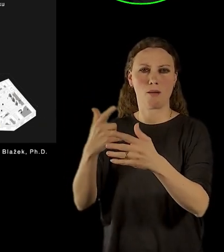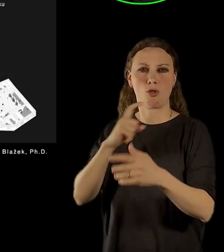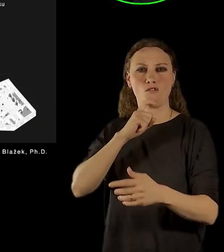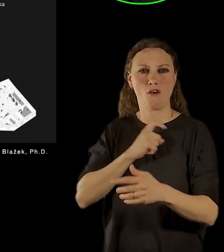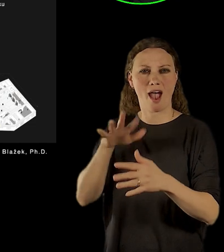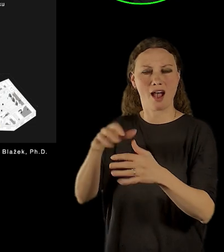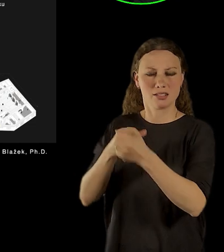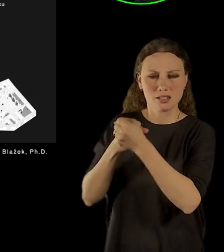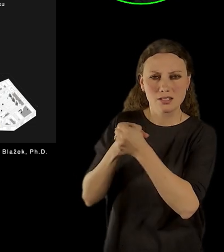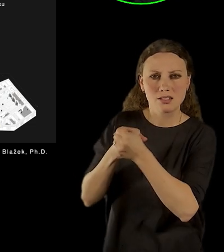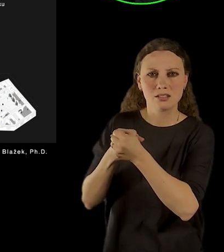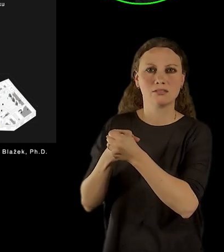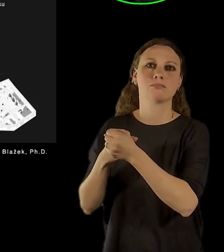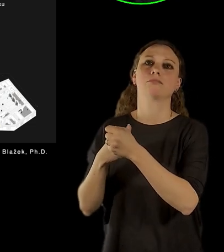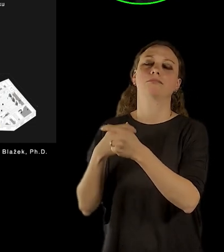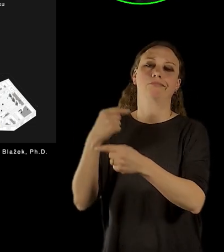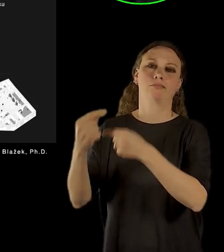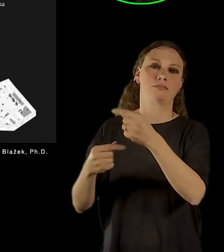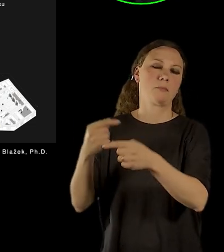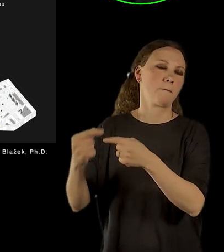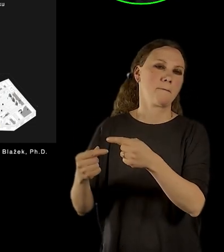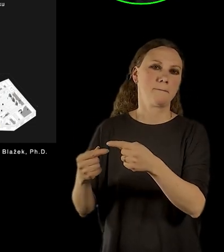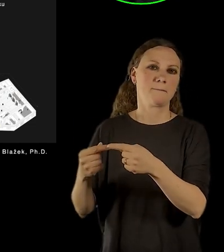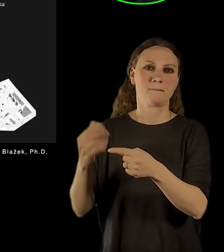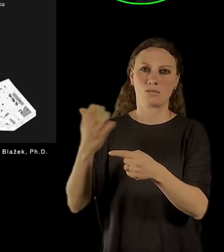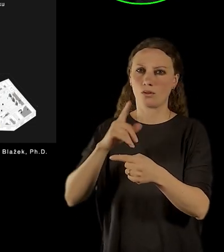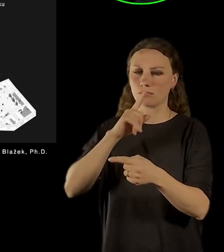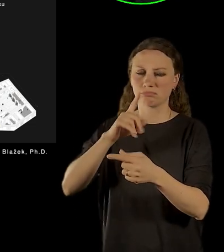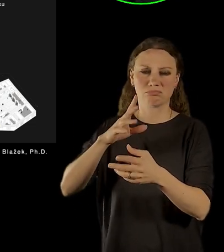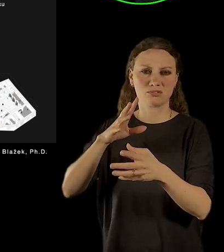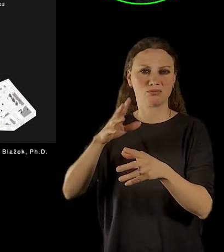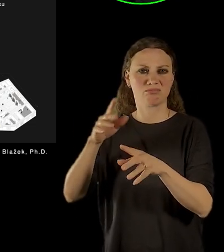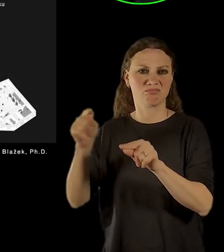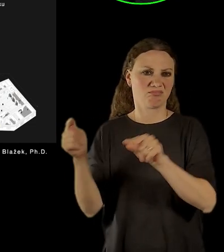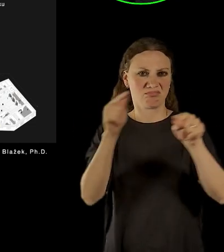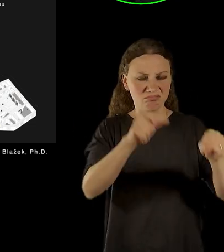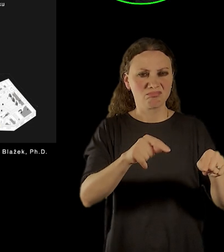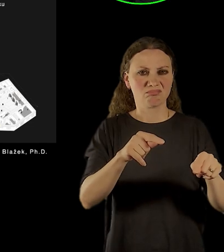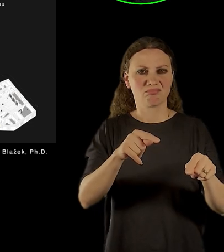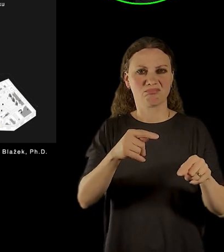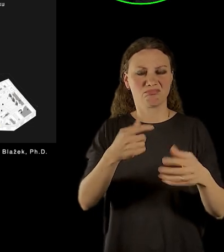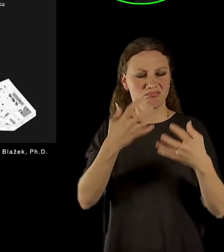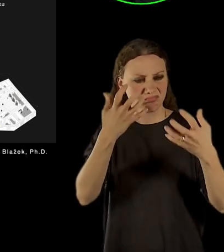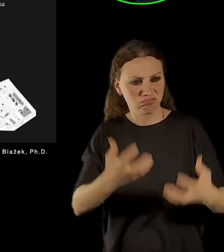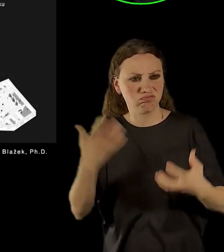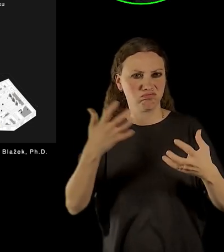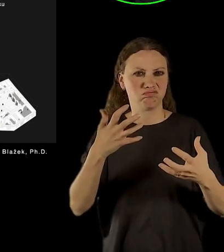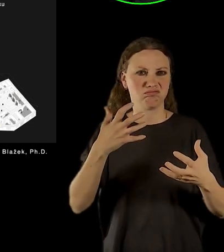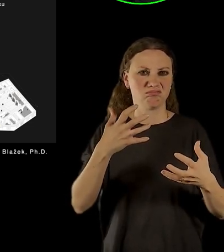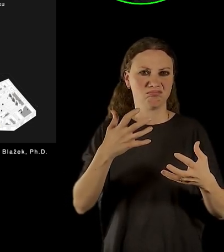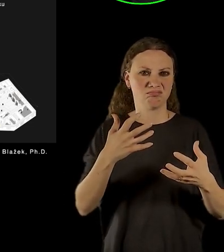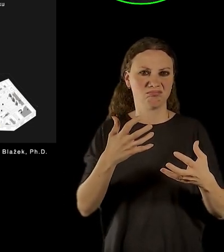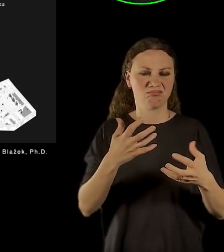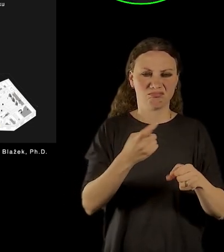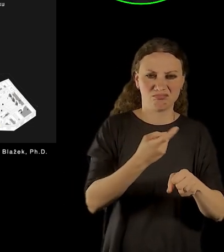tak představovala jednu z nejvíce represivních složek, která řádila už dávno před